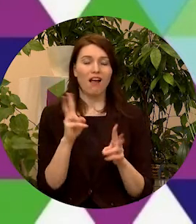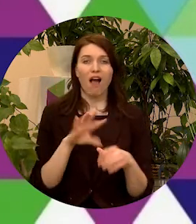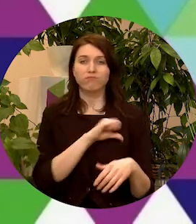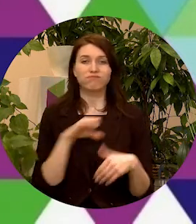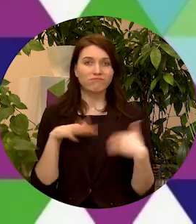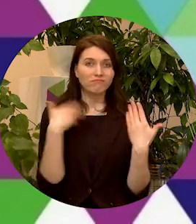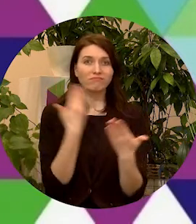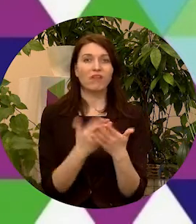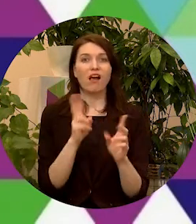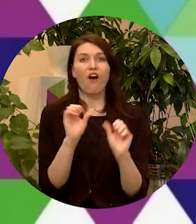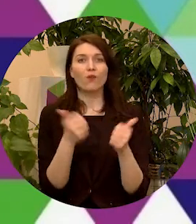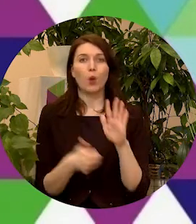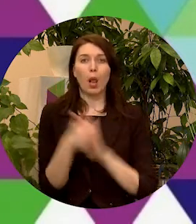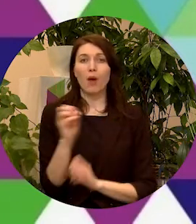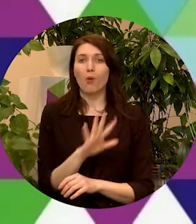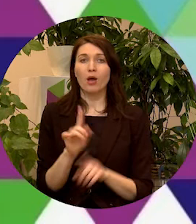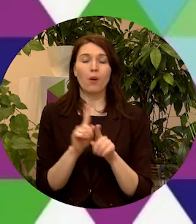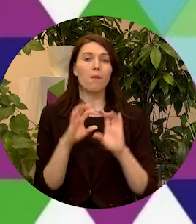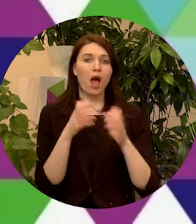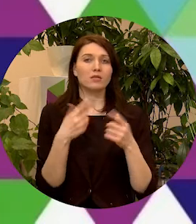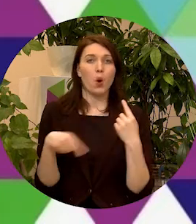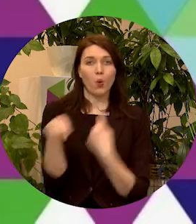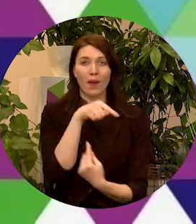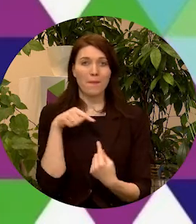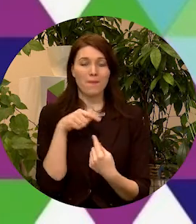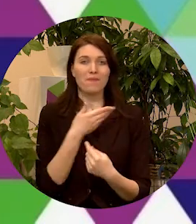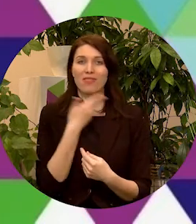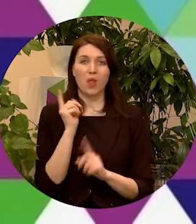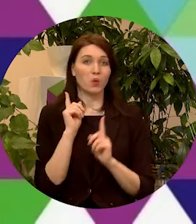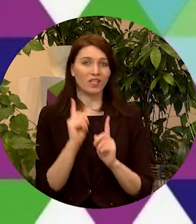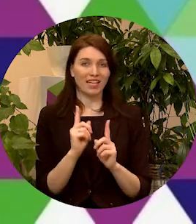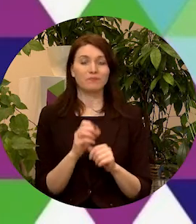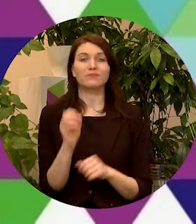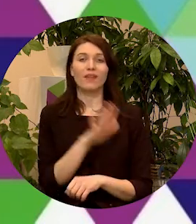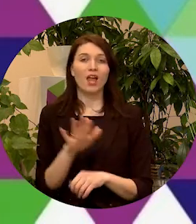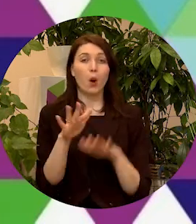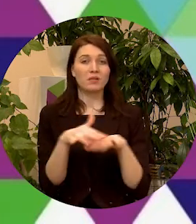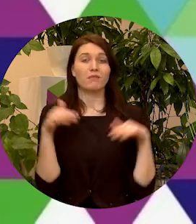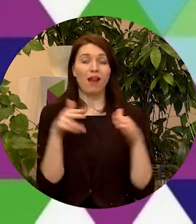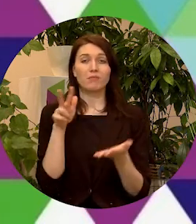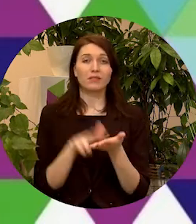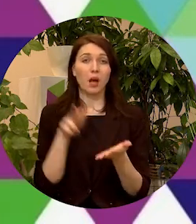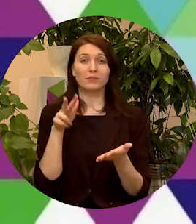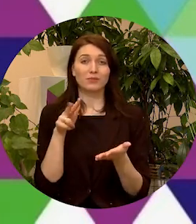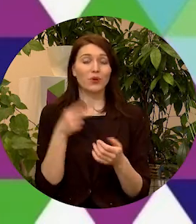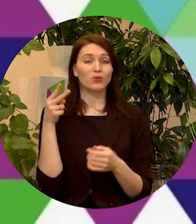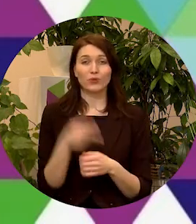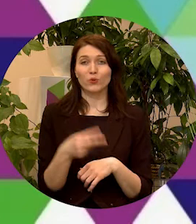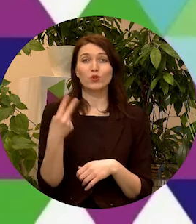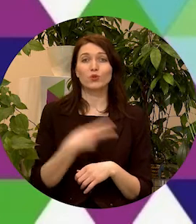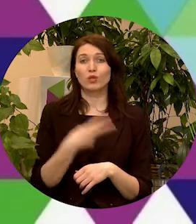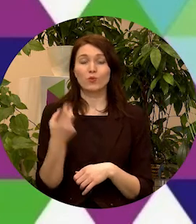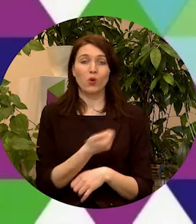labāku Eiropu un pasaules savu apkārti. Bet ne tikai. Eiropas parlaments apstiprinot 2022.